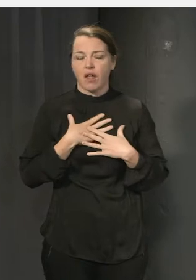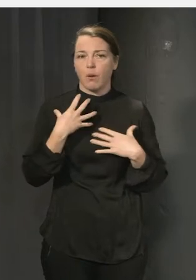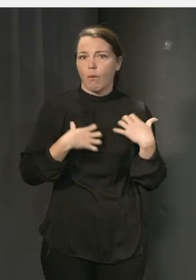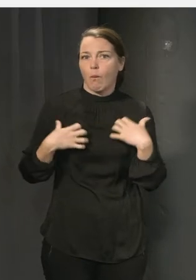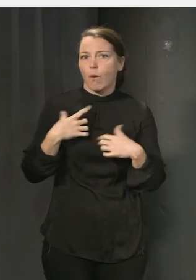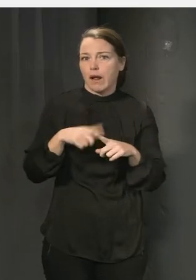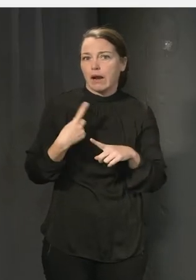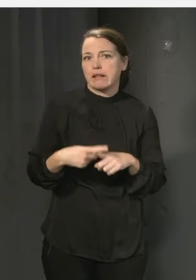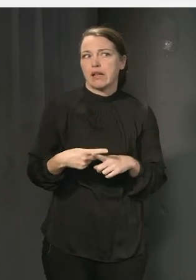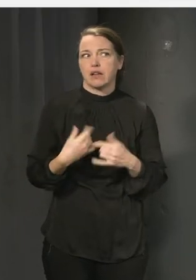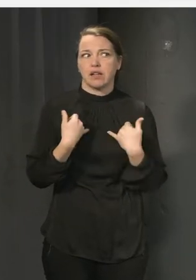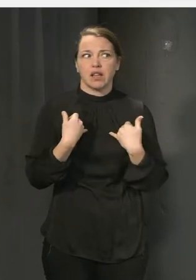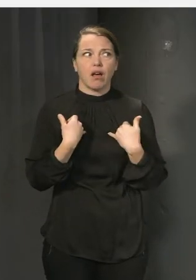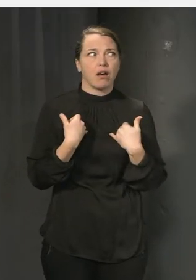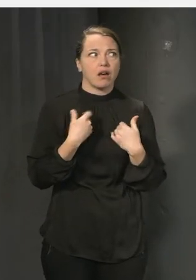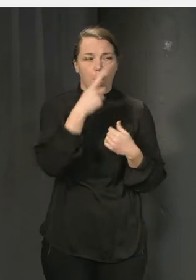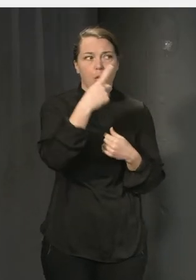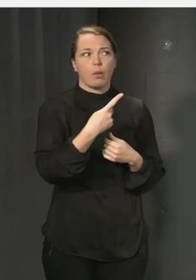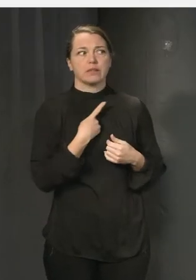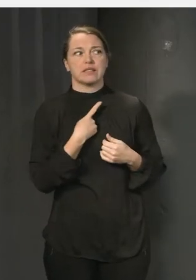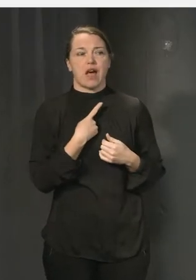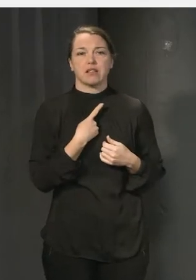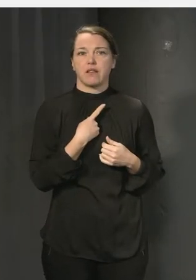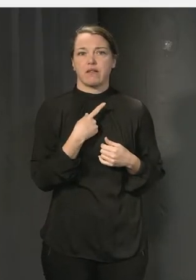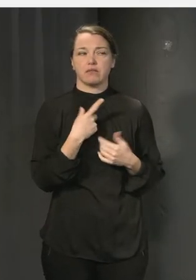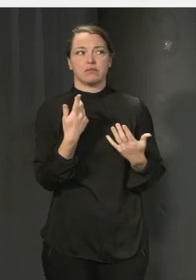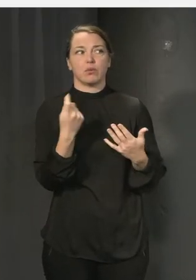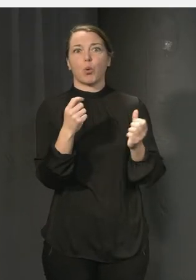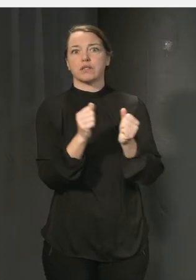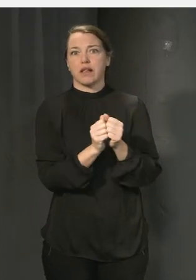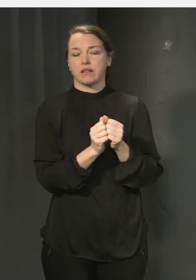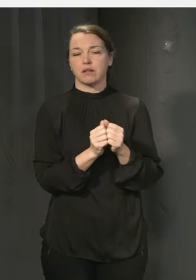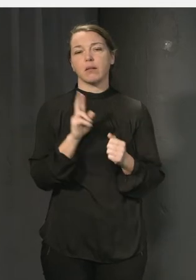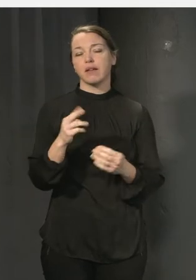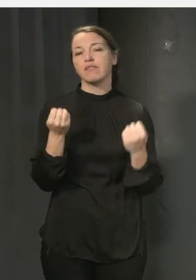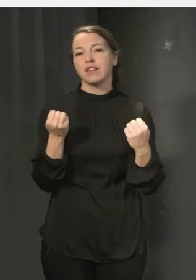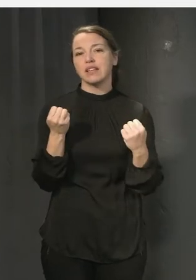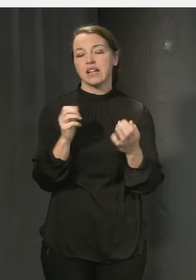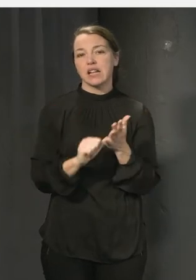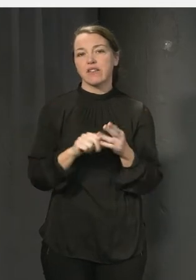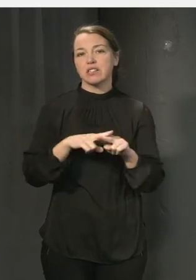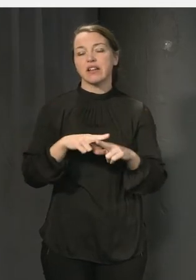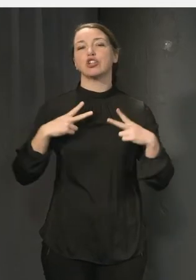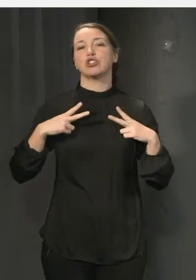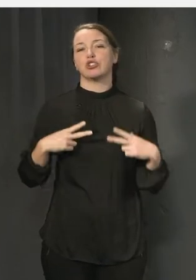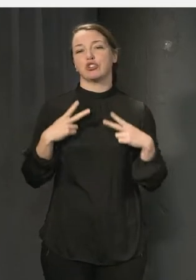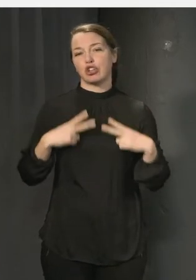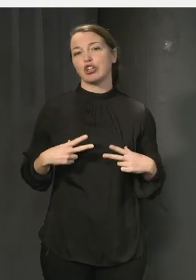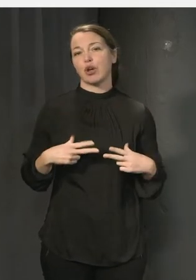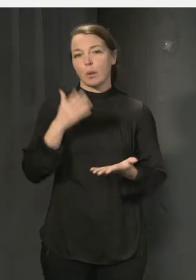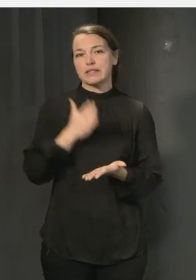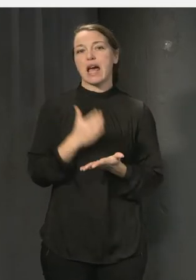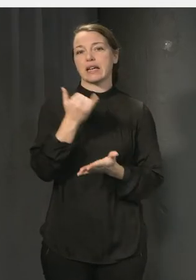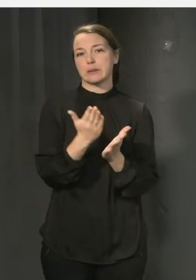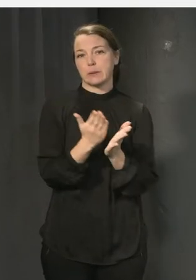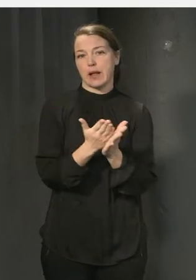har den där ängsligheten, oron för att bli utsatt för någonting. Så att det är naturligtvis jätteviktigt att man som elev kan känna sig trygg och säker på